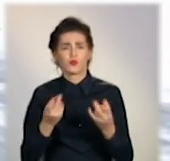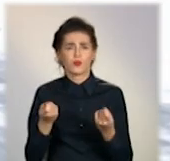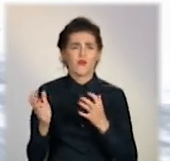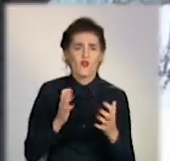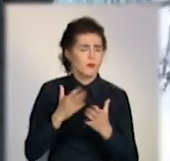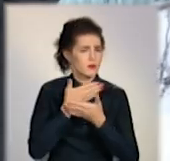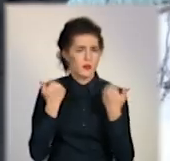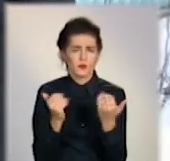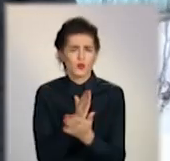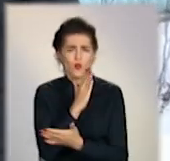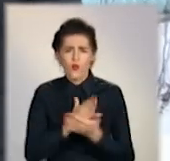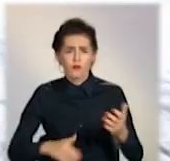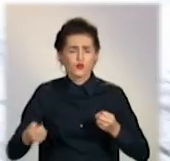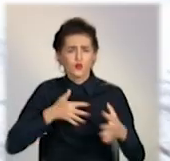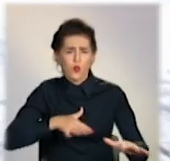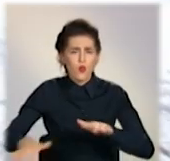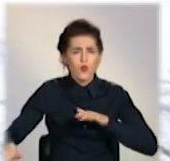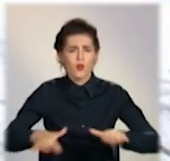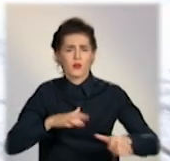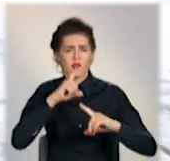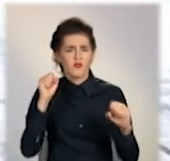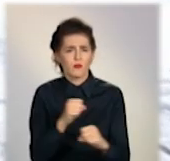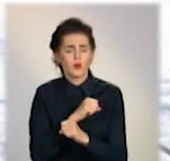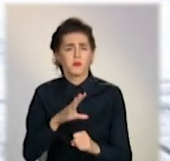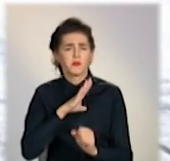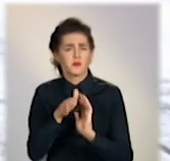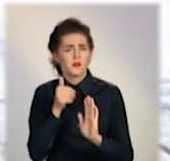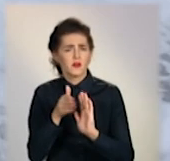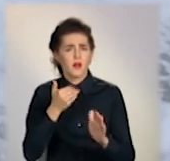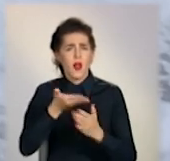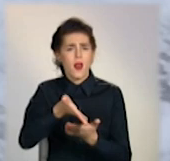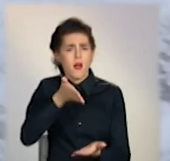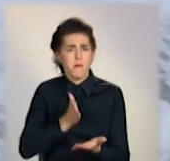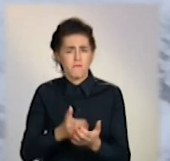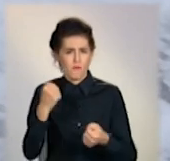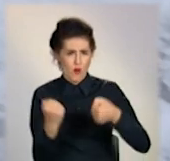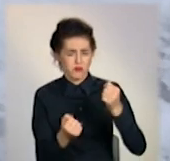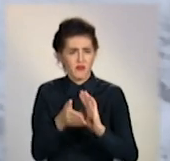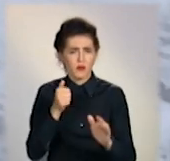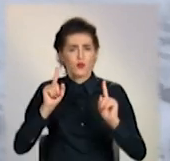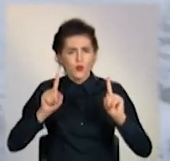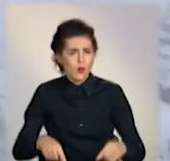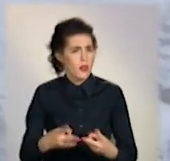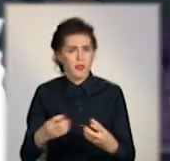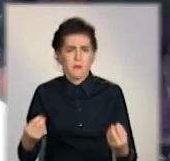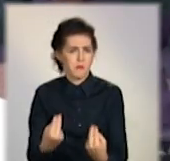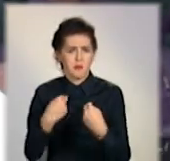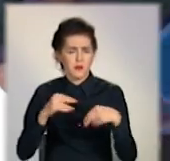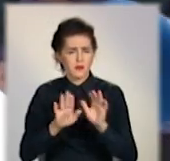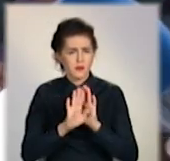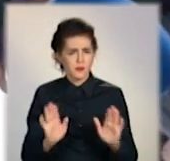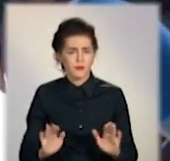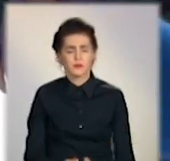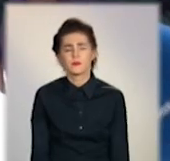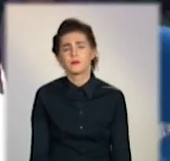не ходитиме, якщо буде скользко. Не доїхала з міста й машина з хлібом. Нам треба, щоб машини з їдою приїжджали.